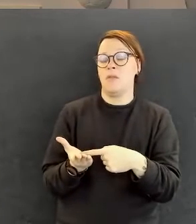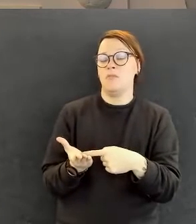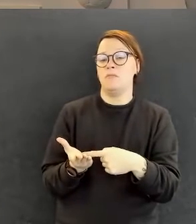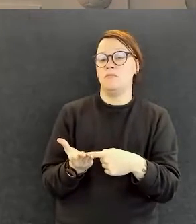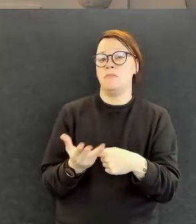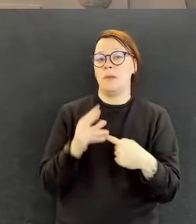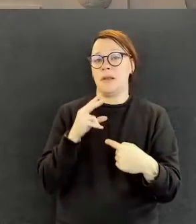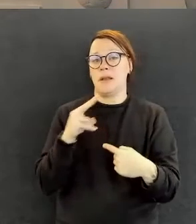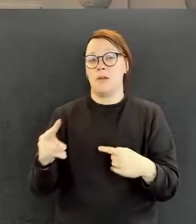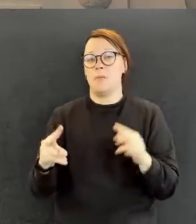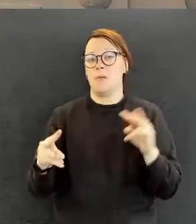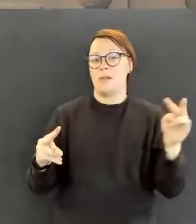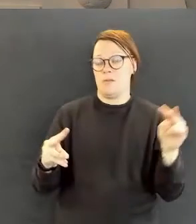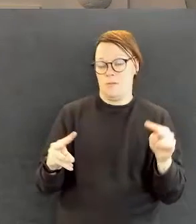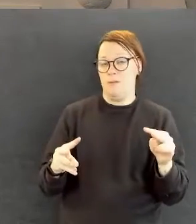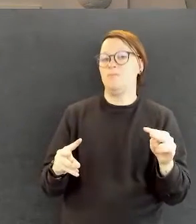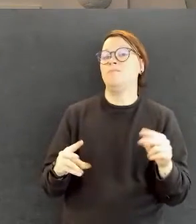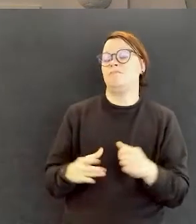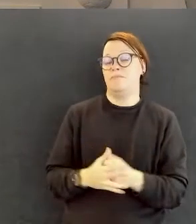kulmilta.